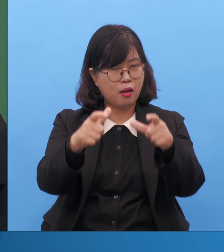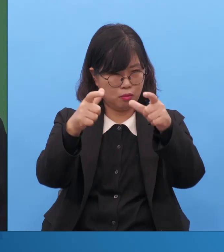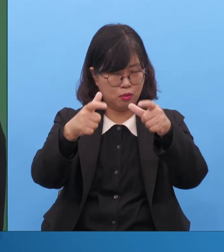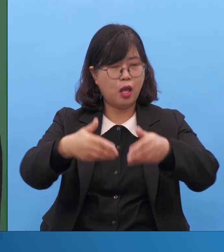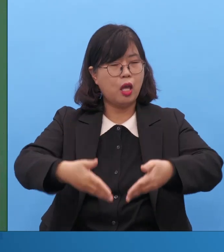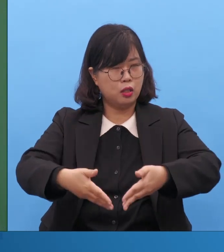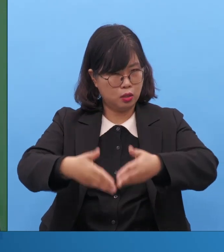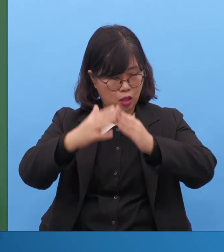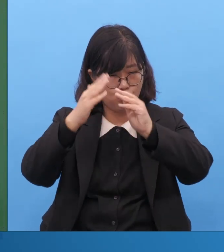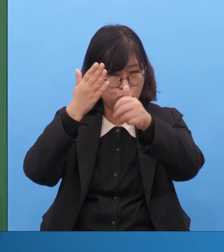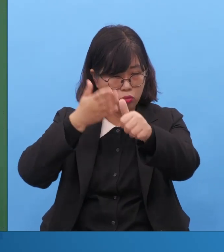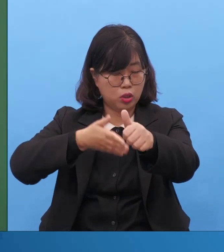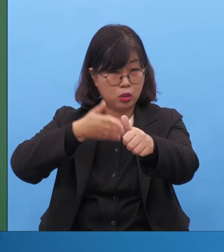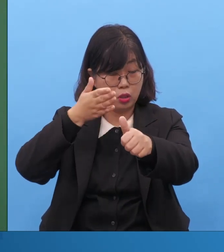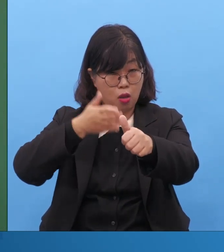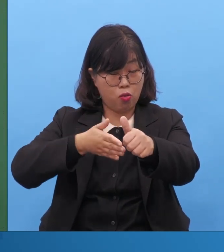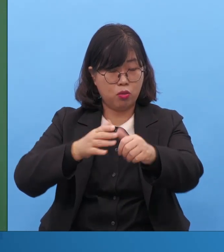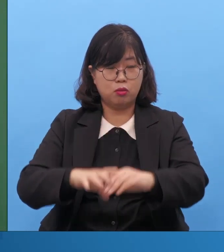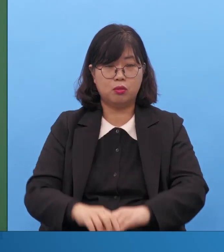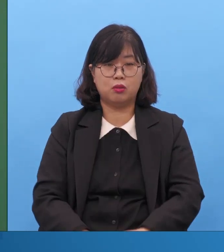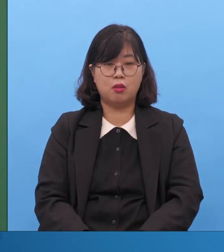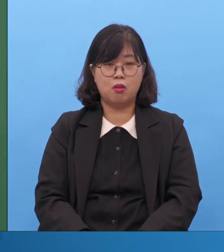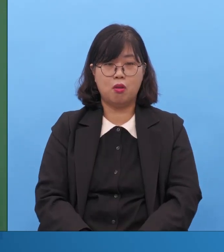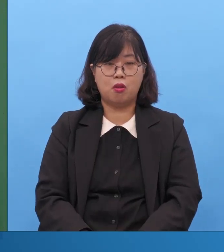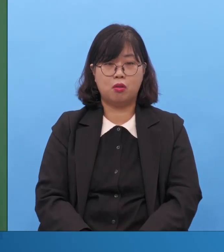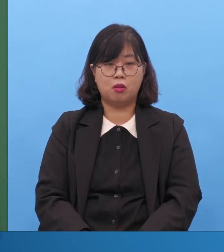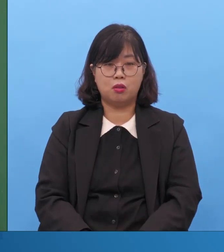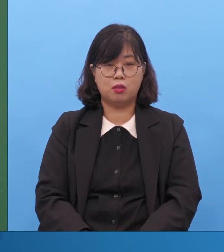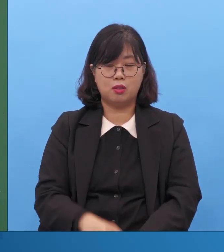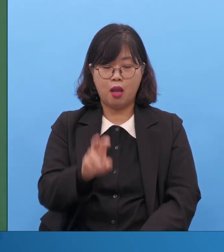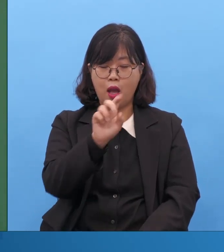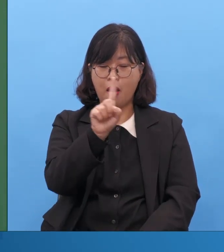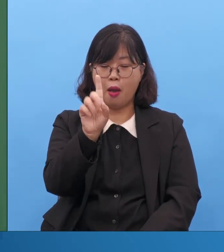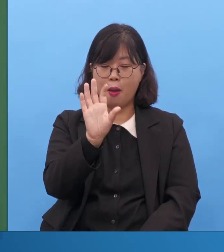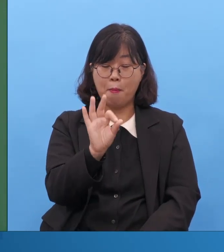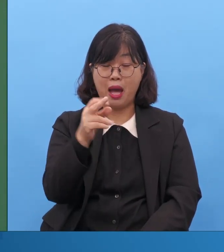이 망대 안에 플랫폼이 있고 파스러가 있고 안테나가 있다니까